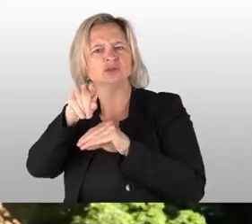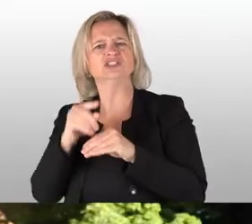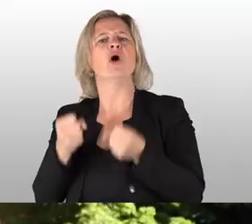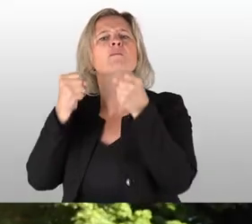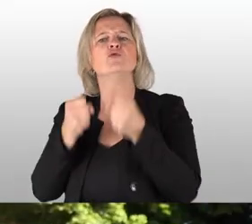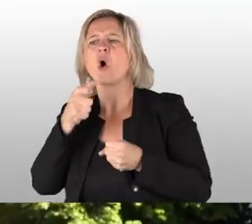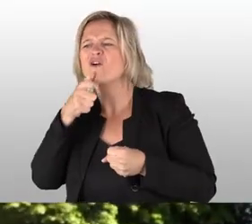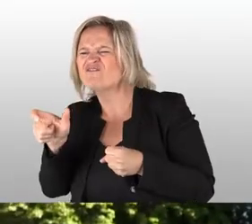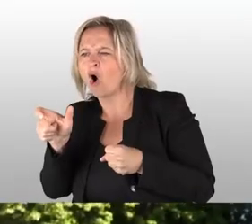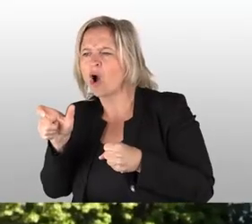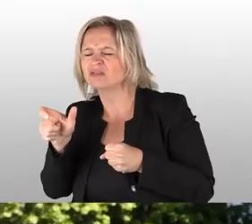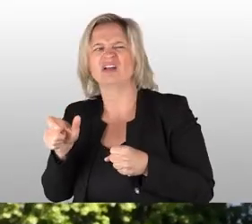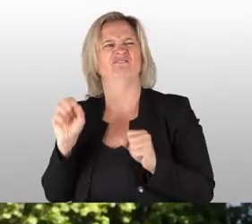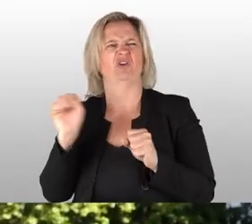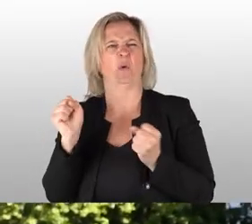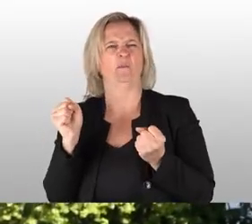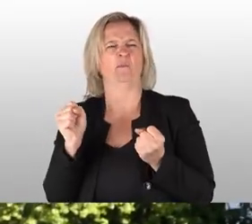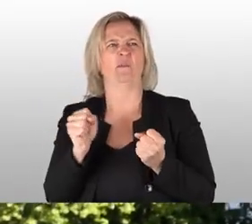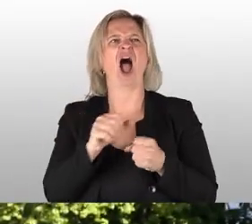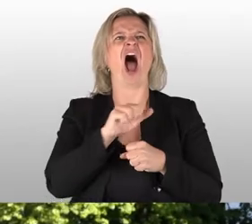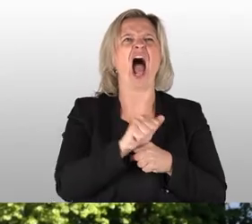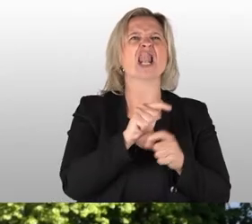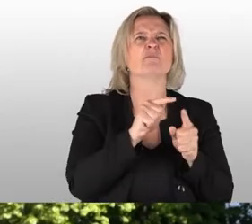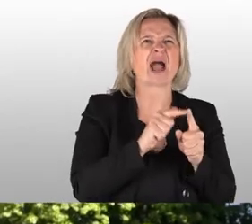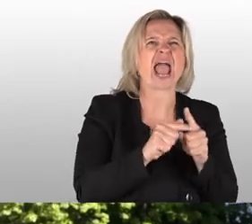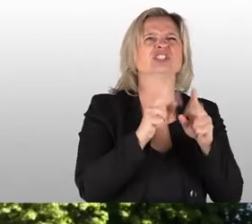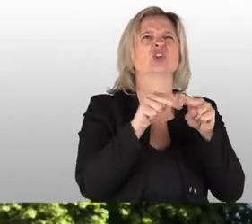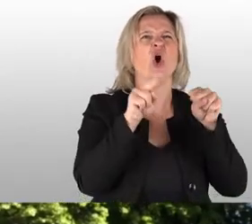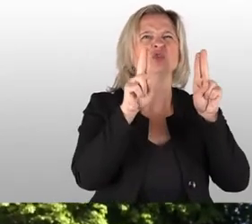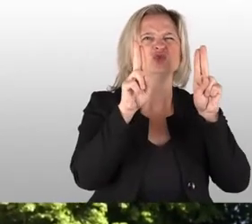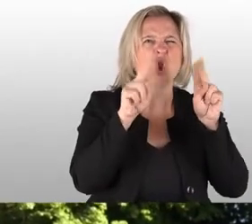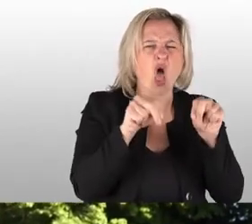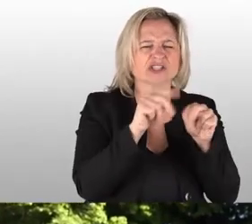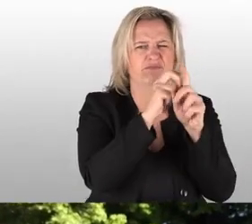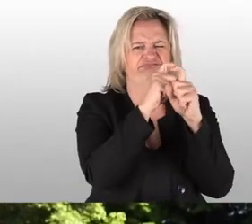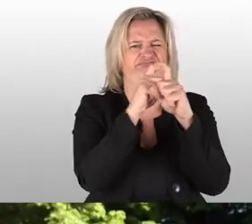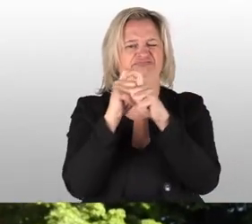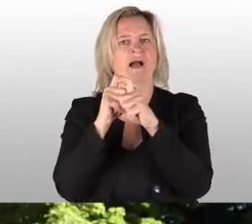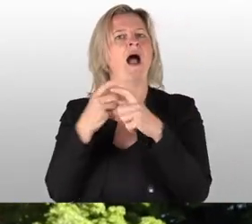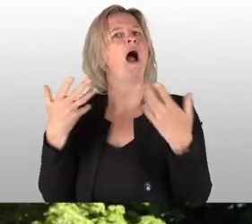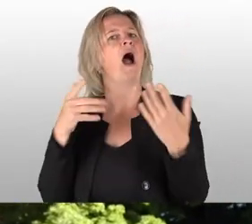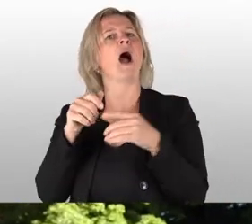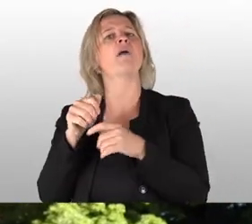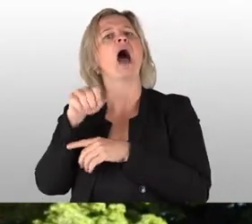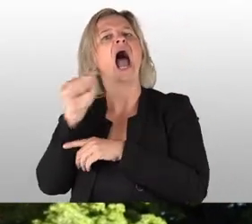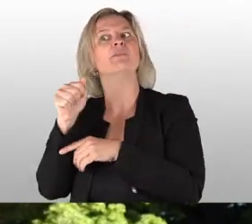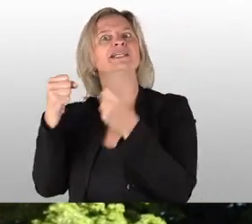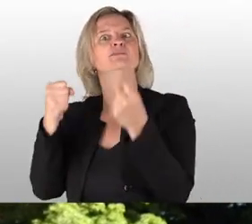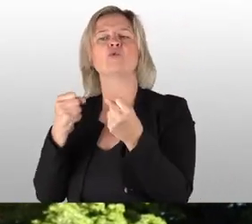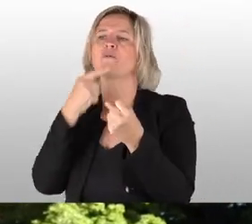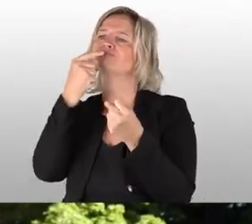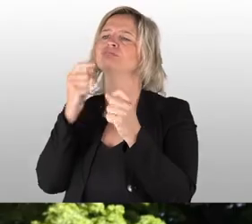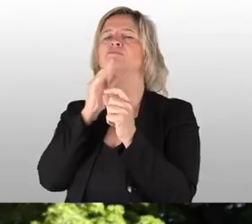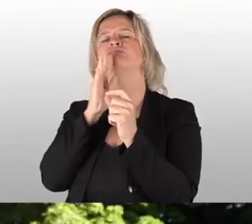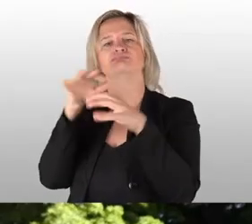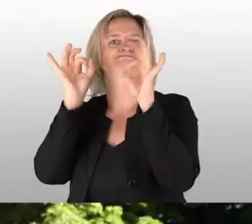Sagen Sie mal Albrechtsschloss, das ist eine wahnsinnige Konzentrationsleistung. Albrechtsburg kann man so schön hinmurmeln. Und natürlich auch aus